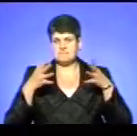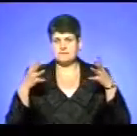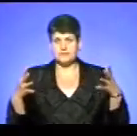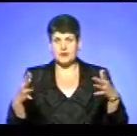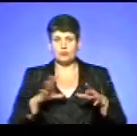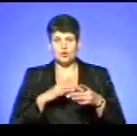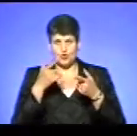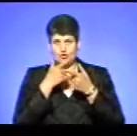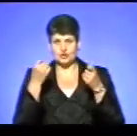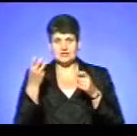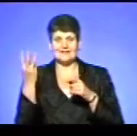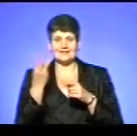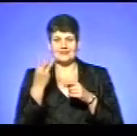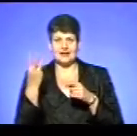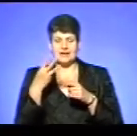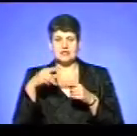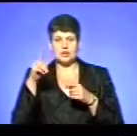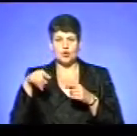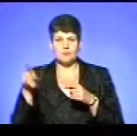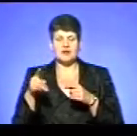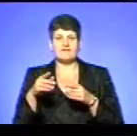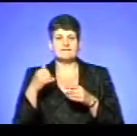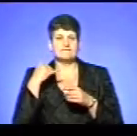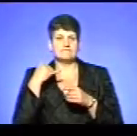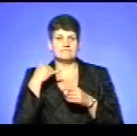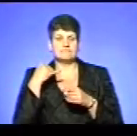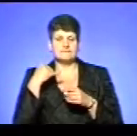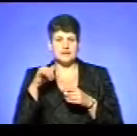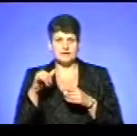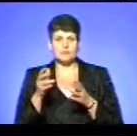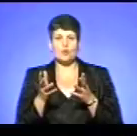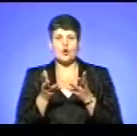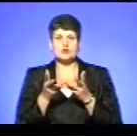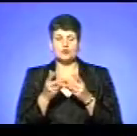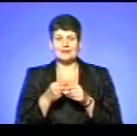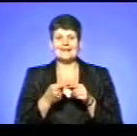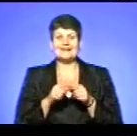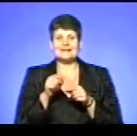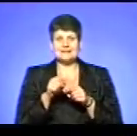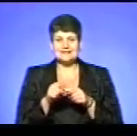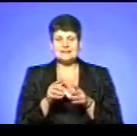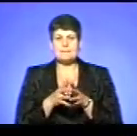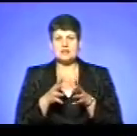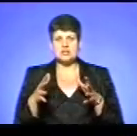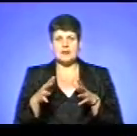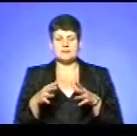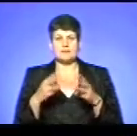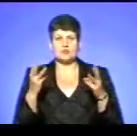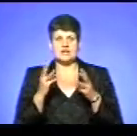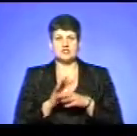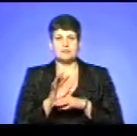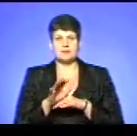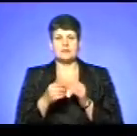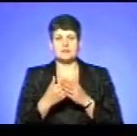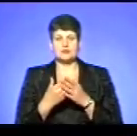оголошено третій підвищений номер виклику, відповідно до розрахунків на такі масштабні пожежі направляються